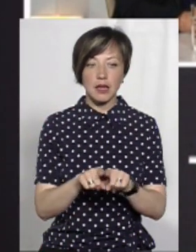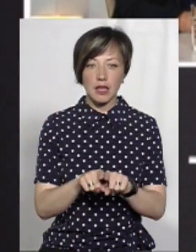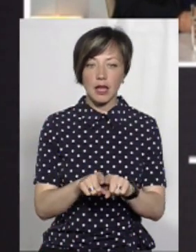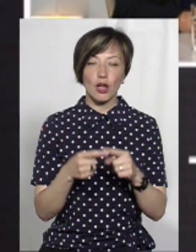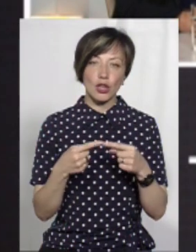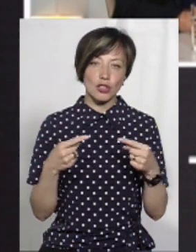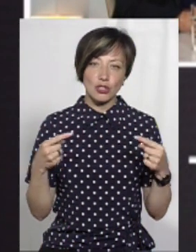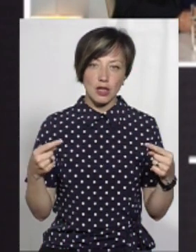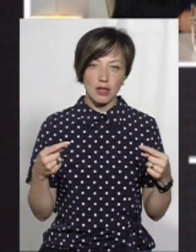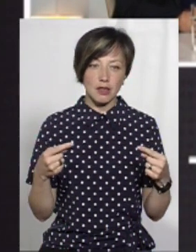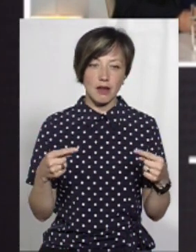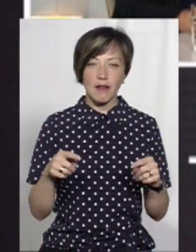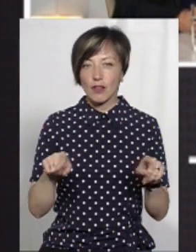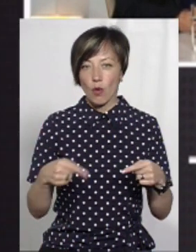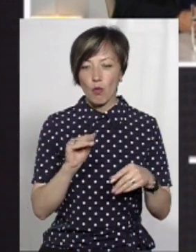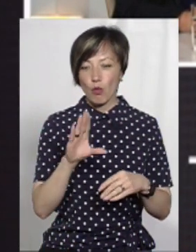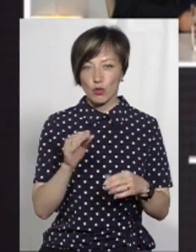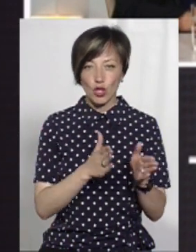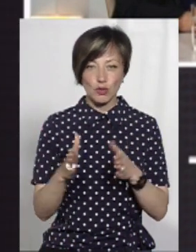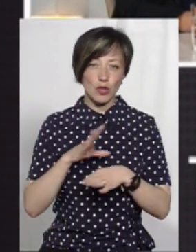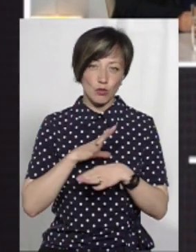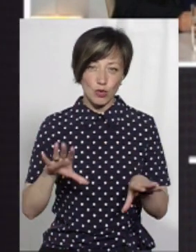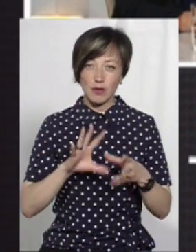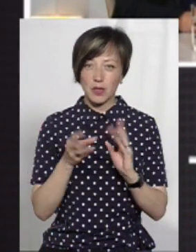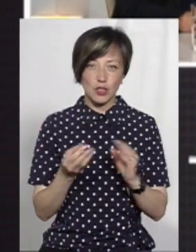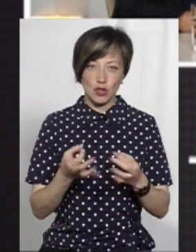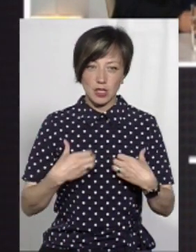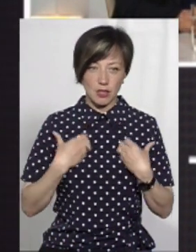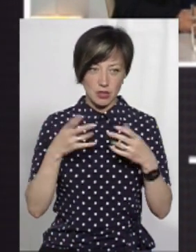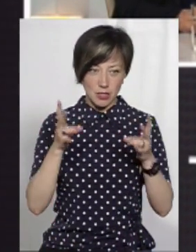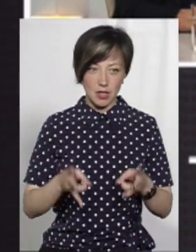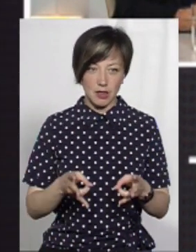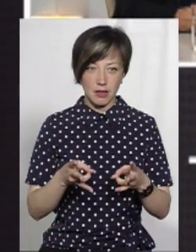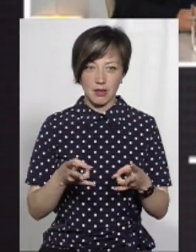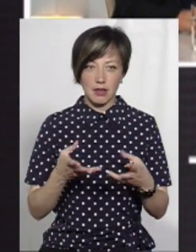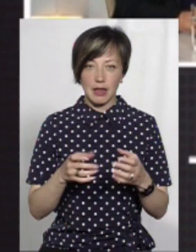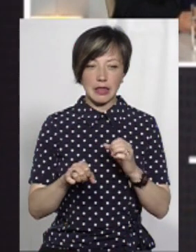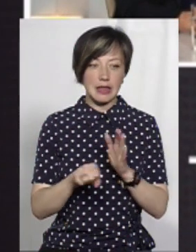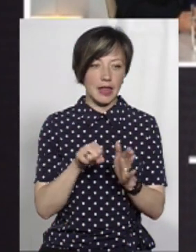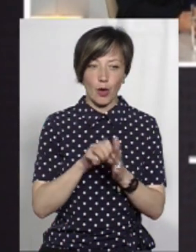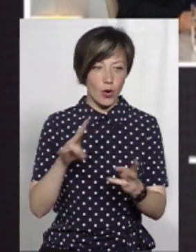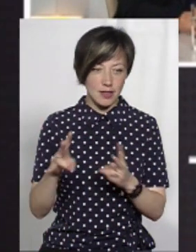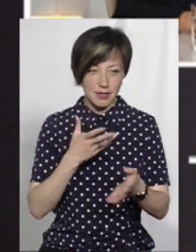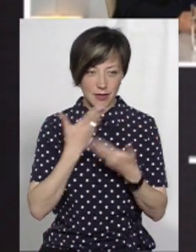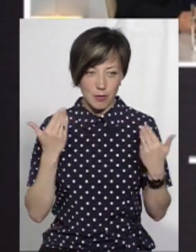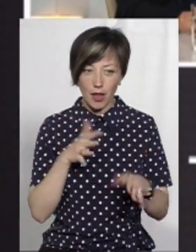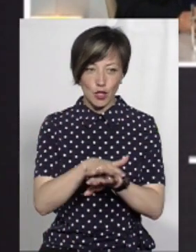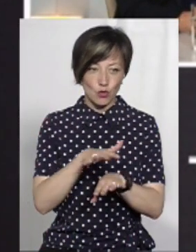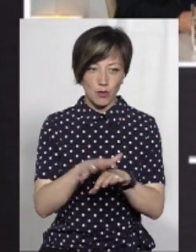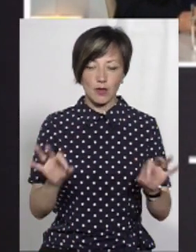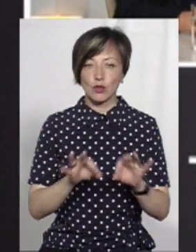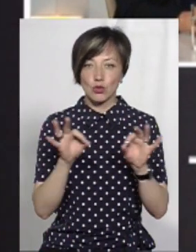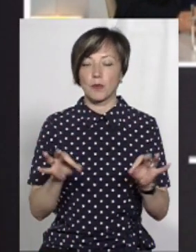речей, як відновлення цього пропускного режиму, не було. в принципі, нічого страшного не стало. Ніякі терорісти не забігали, там ніхто не штурмував.